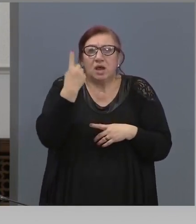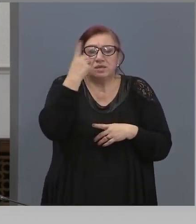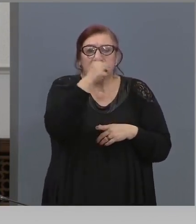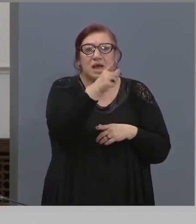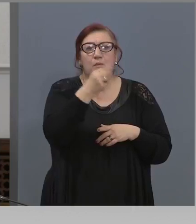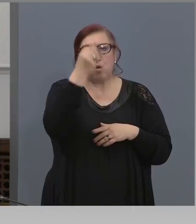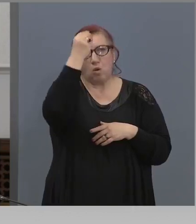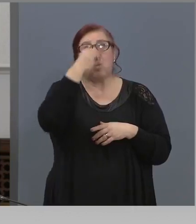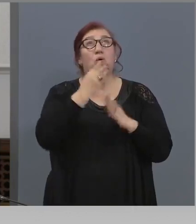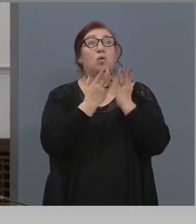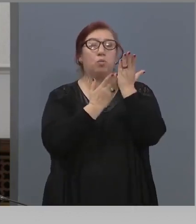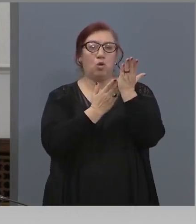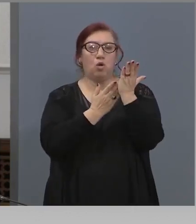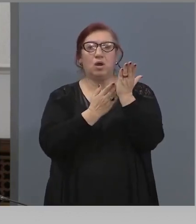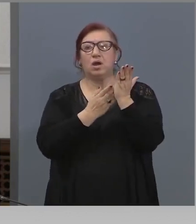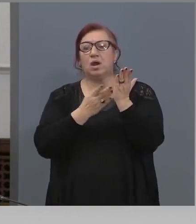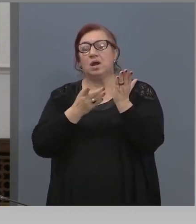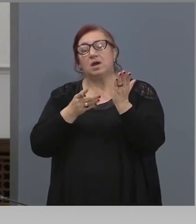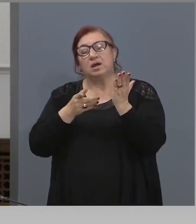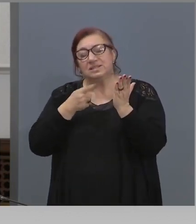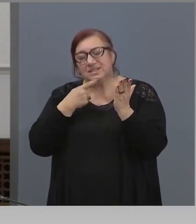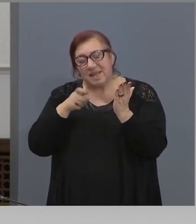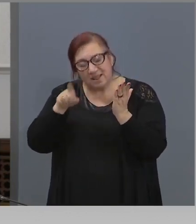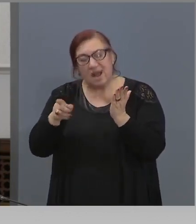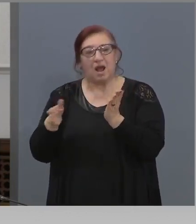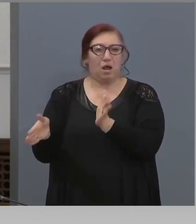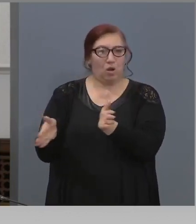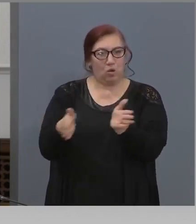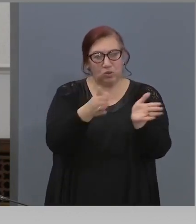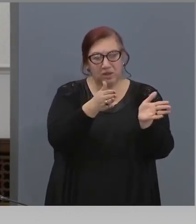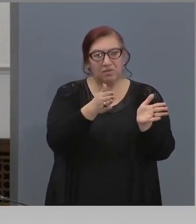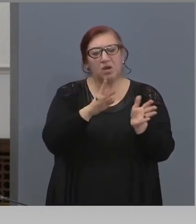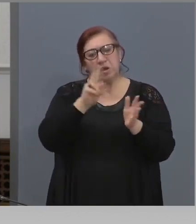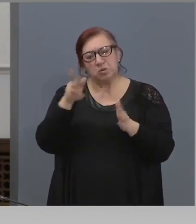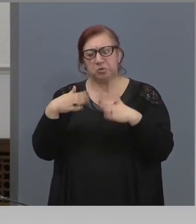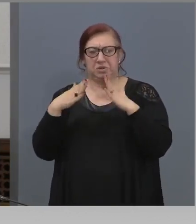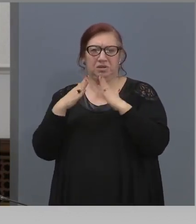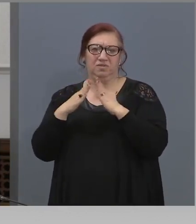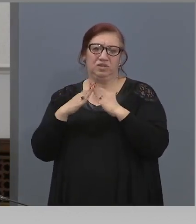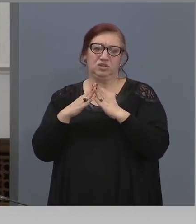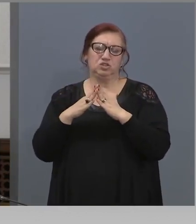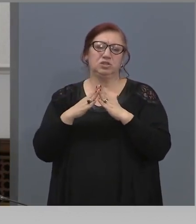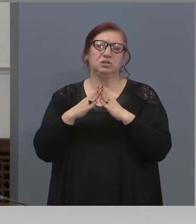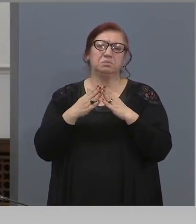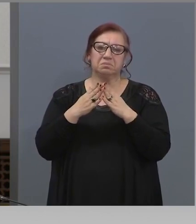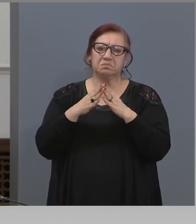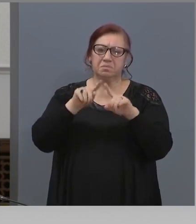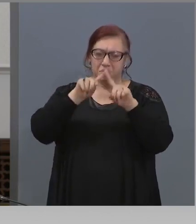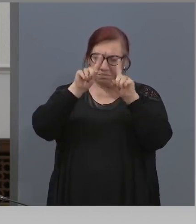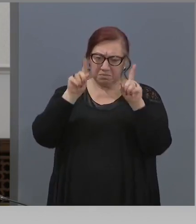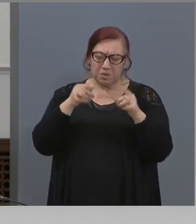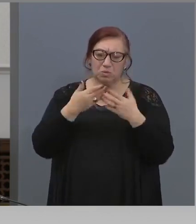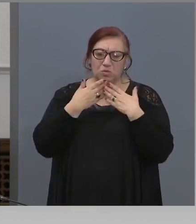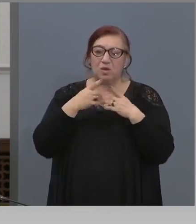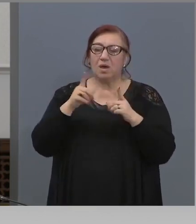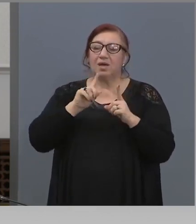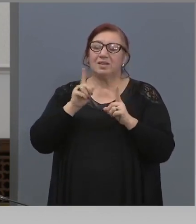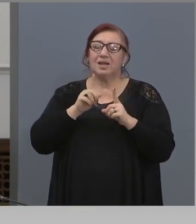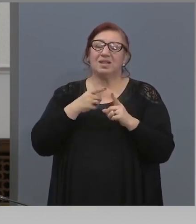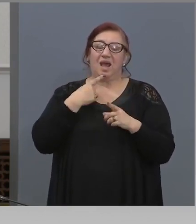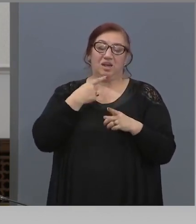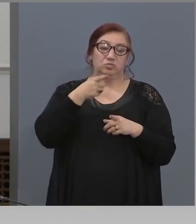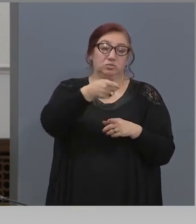-голяма от страха от коронавирус, за да не убиеме духа в тези хора, които